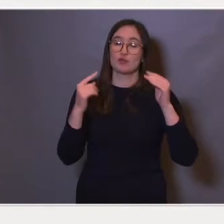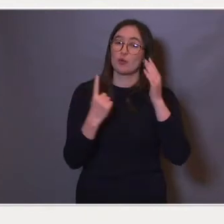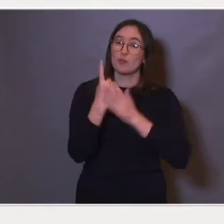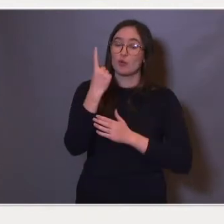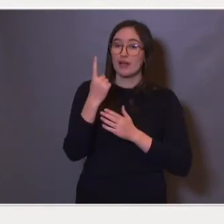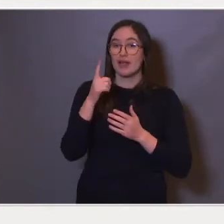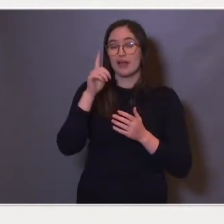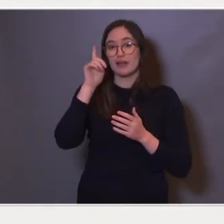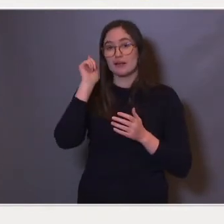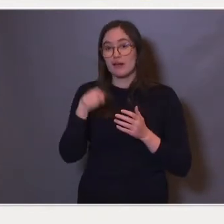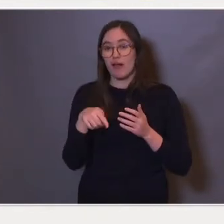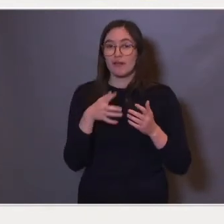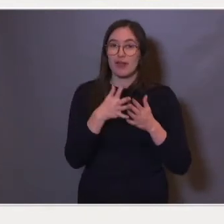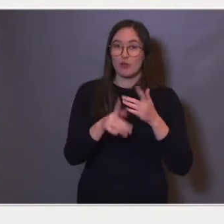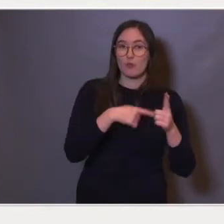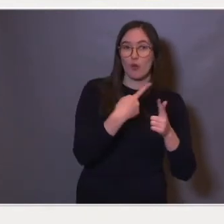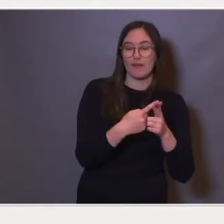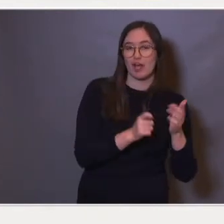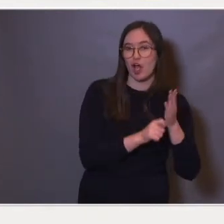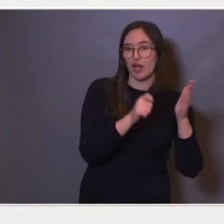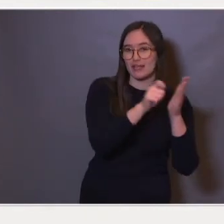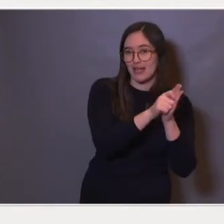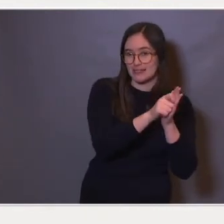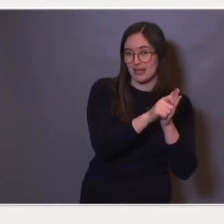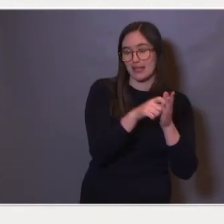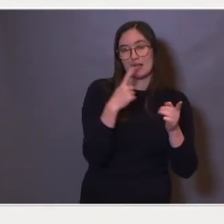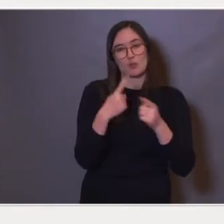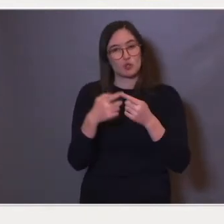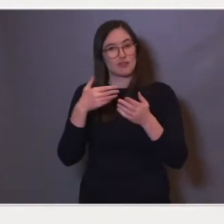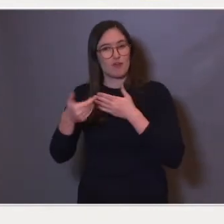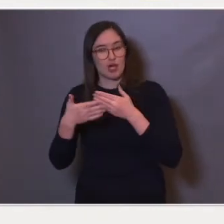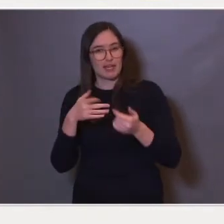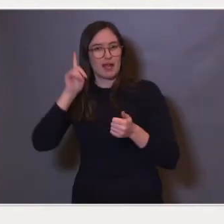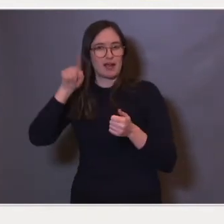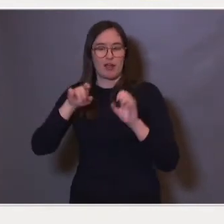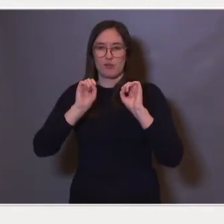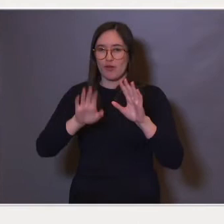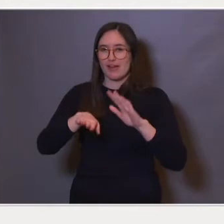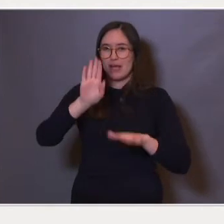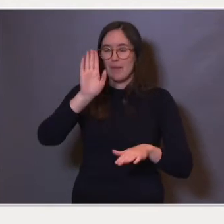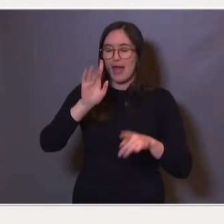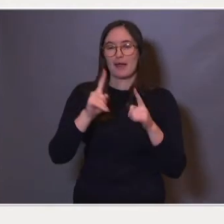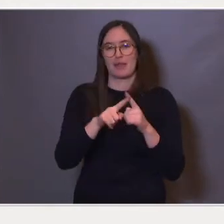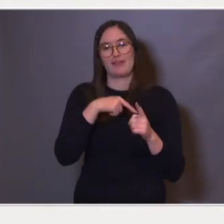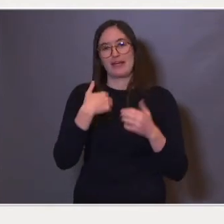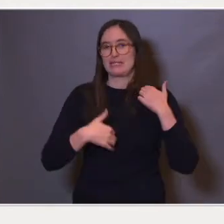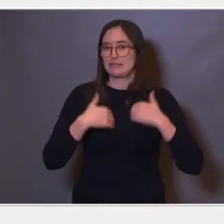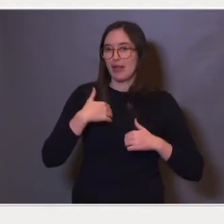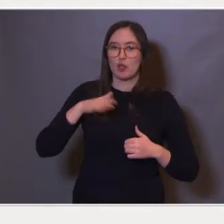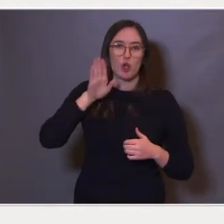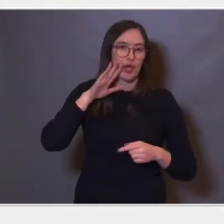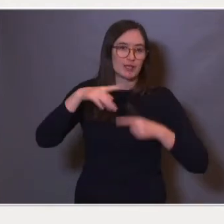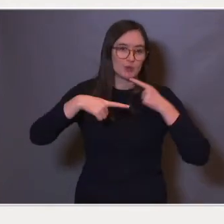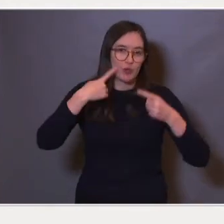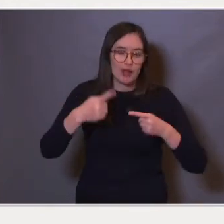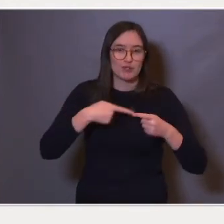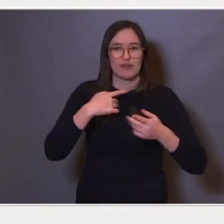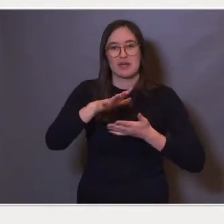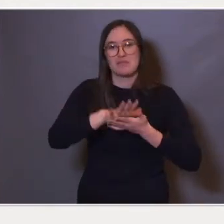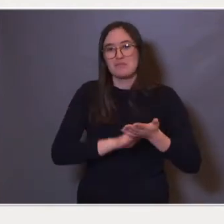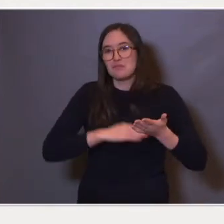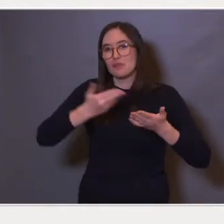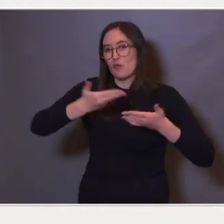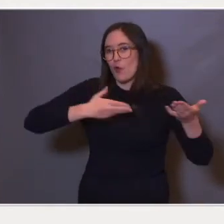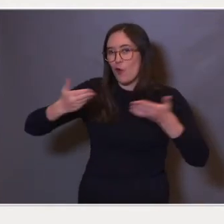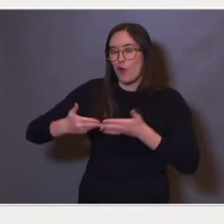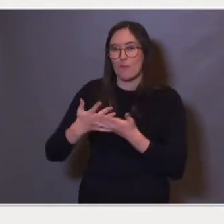med både karaktersetting og med fagene, men der er vi spente på høringsuttalsene. Vi tror det vil komme mange gode